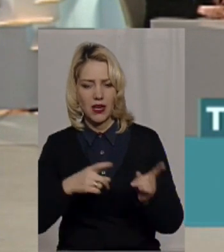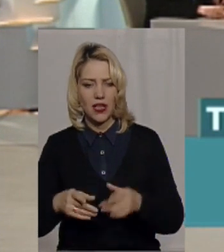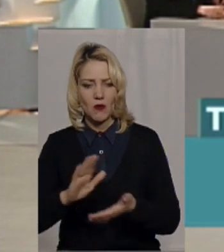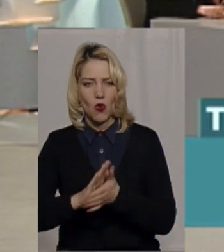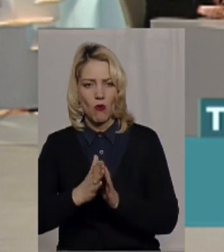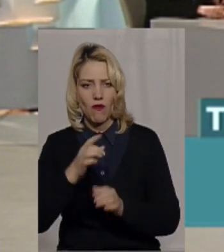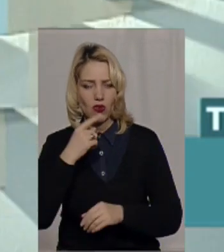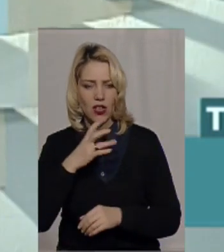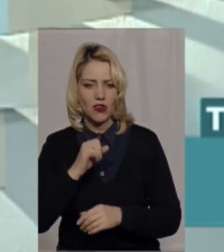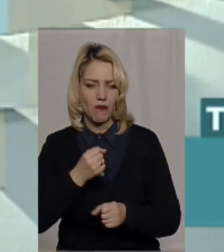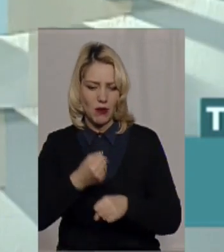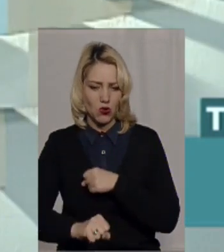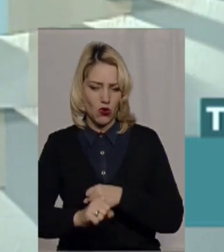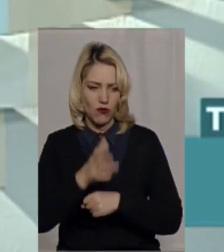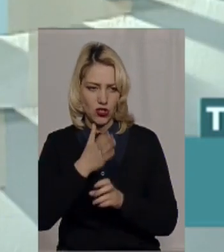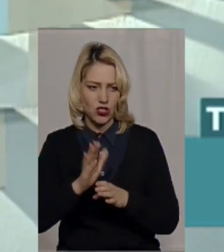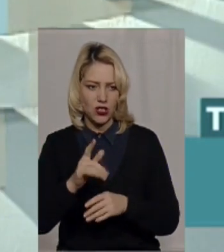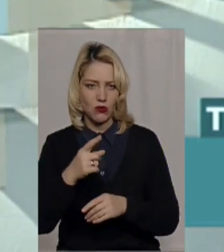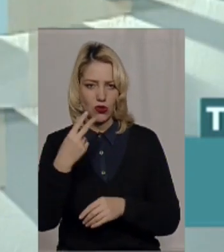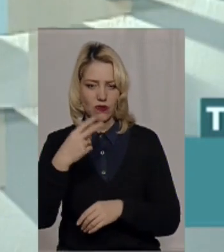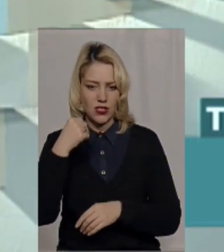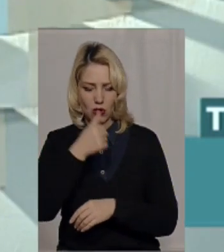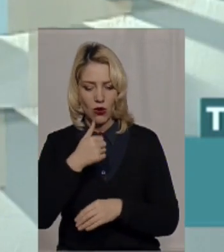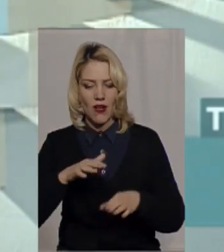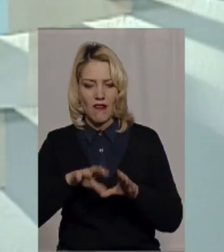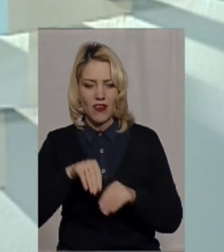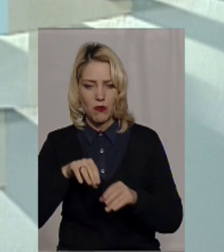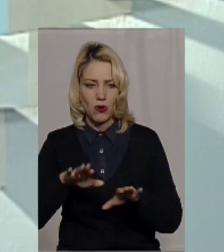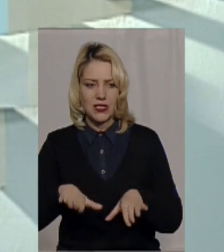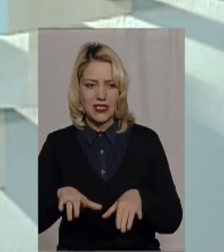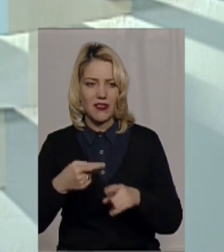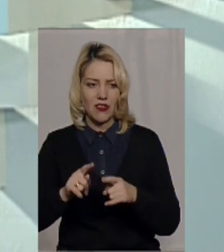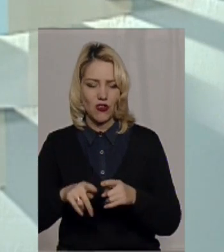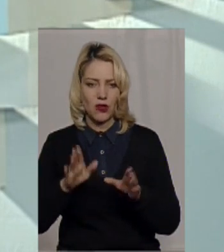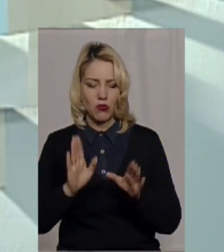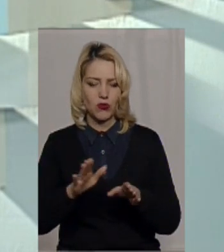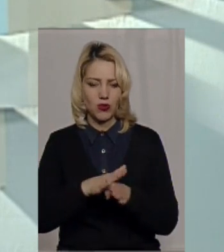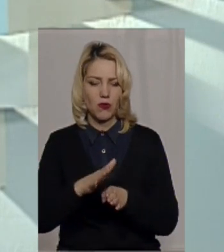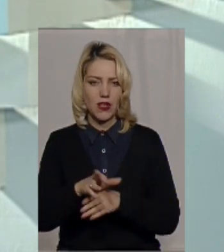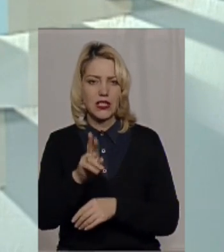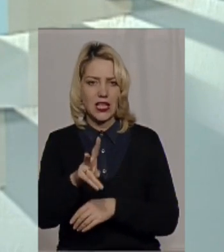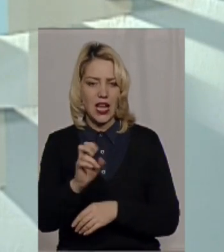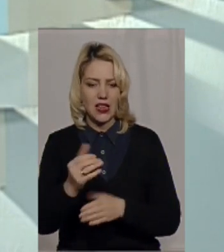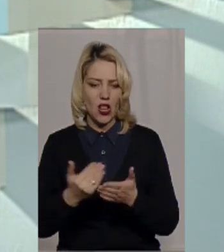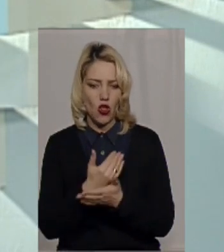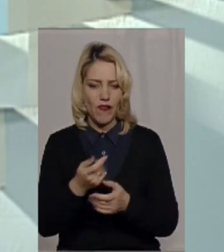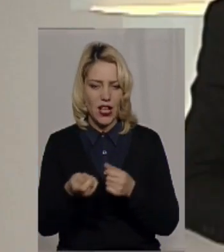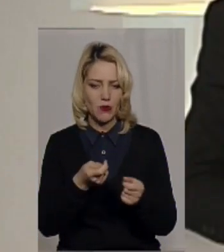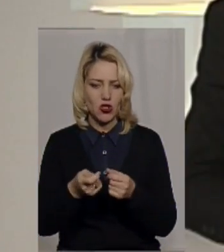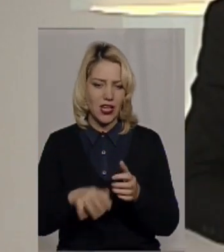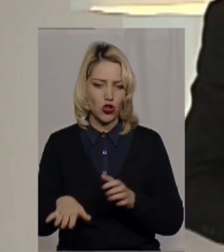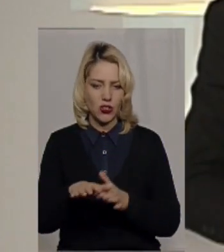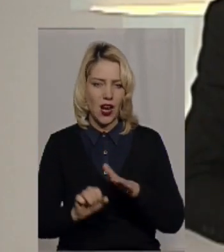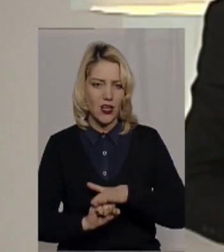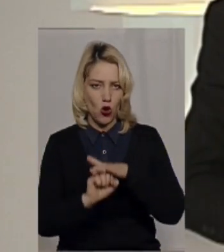кажучи, в примусову частину. Тому що в 2020 році вибори місцеві, і вони вже будуть відбуватися, я більш ніж певний, на новій адміністративно